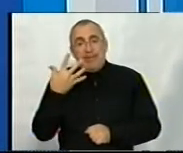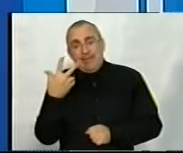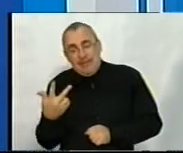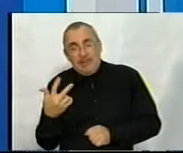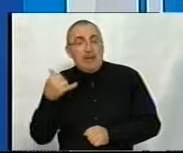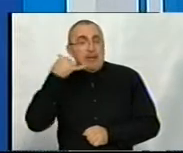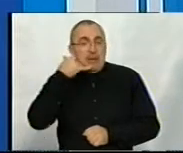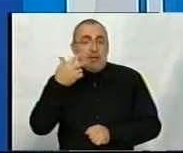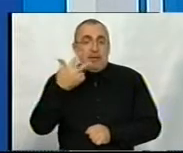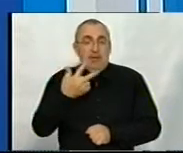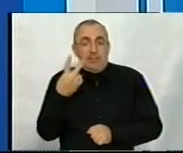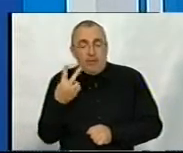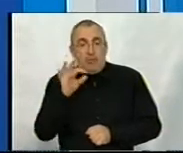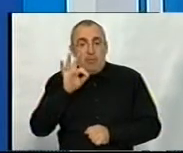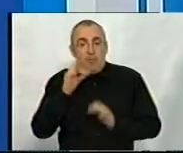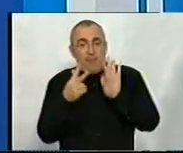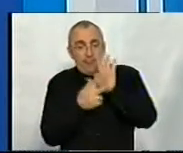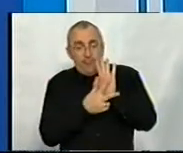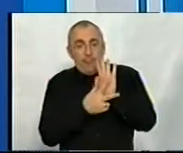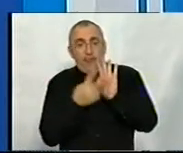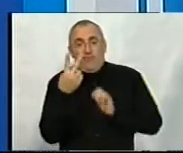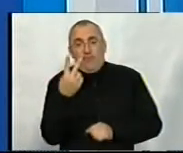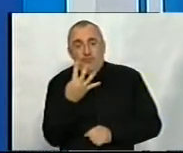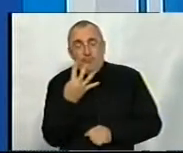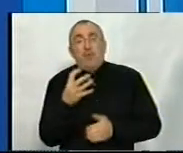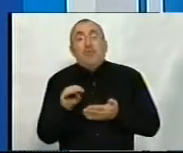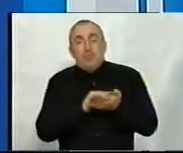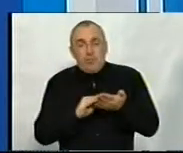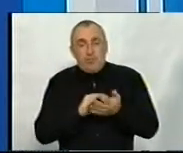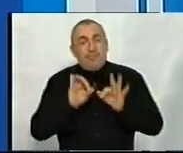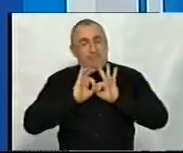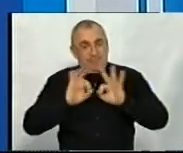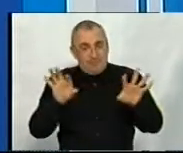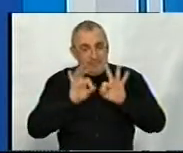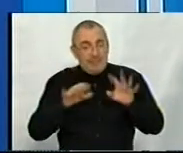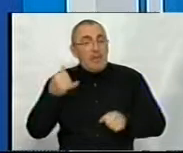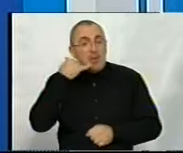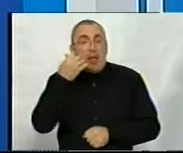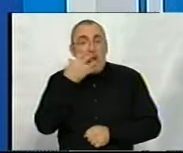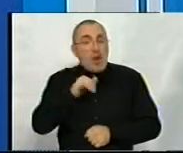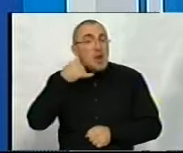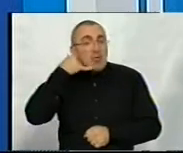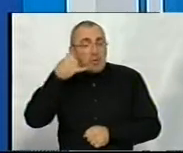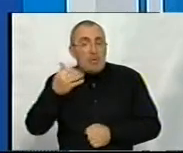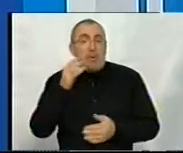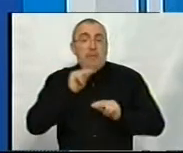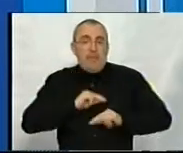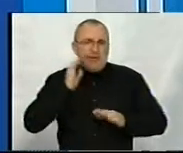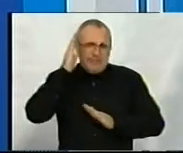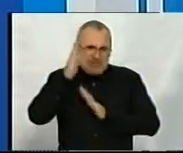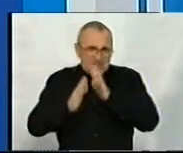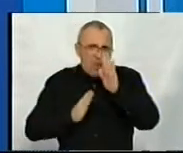Телефон 32-08-24. І ще раз хочу нагадати, телефон гарячої лінії, яка працює